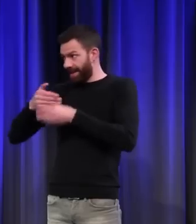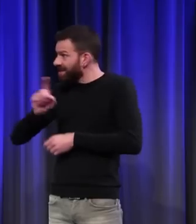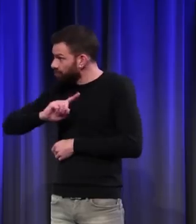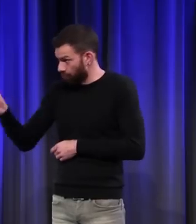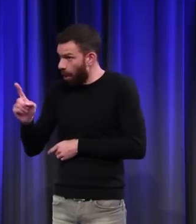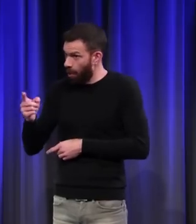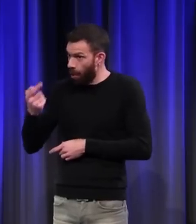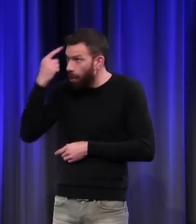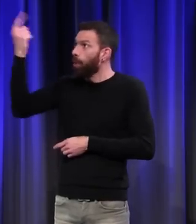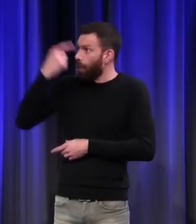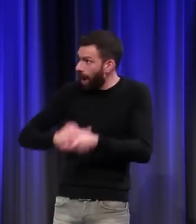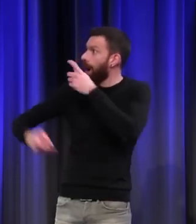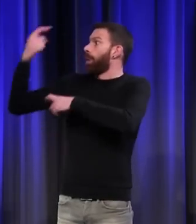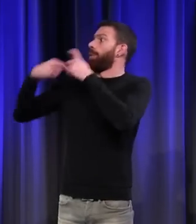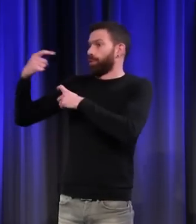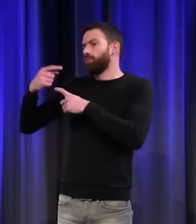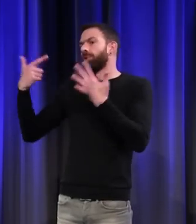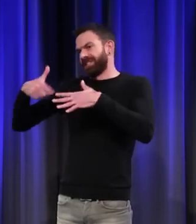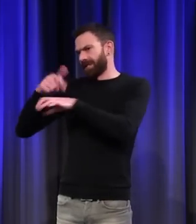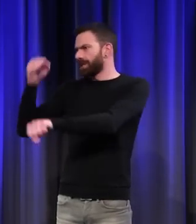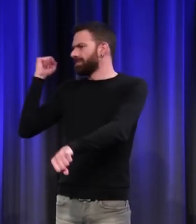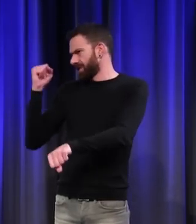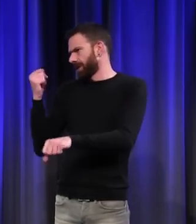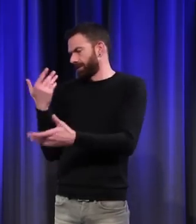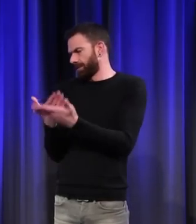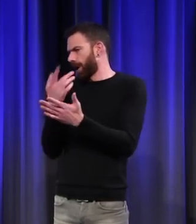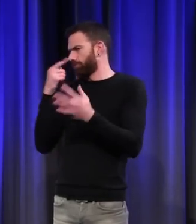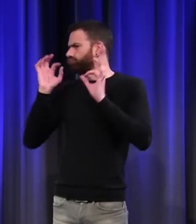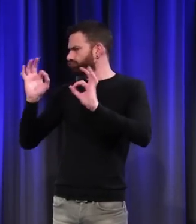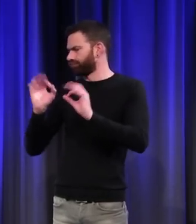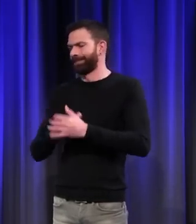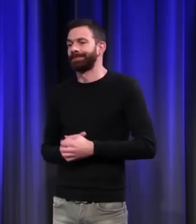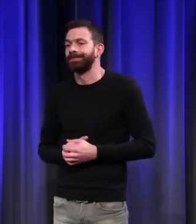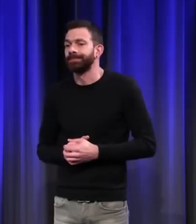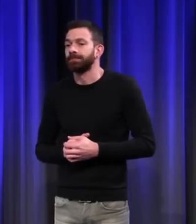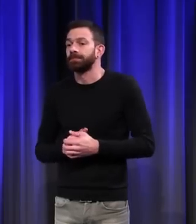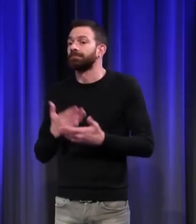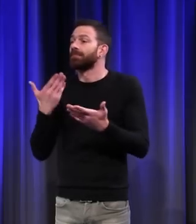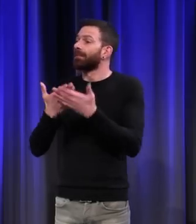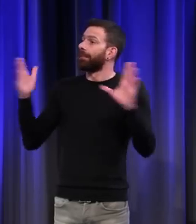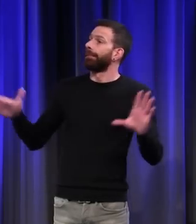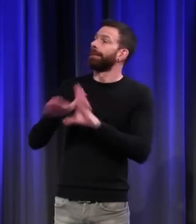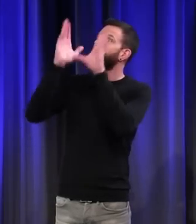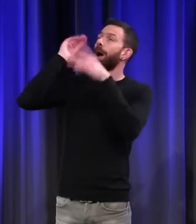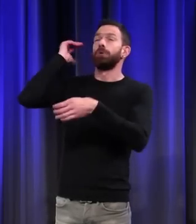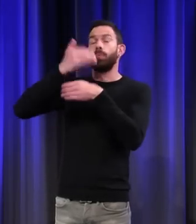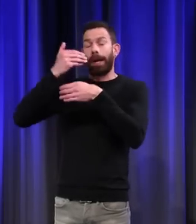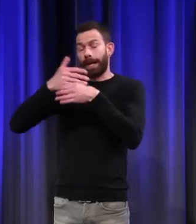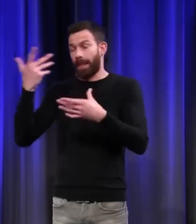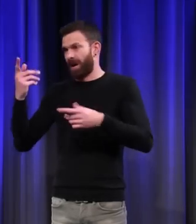revenu au XVIIe siècle. Ça, ce serait plus pertinent. Donc, il faut oublier l'idée que le Moyen Âge est